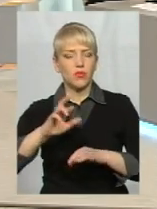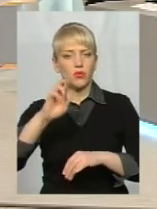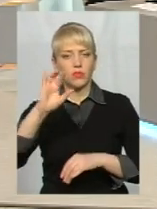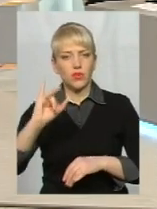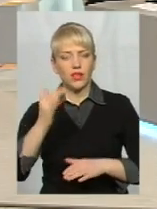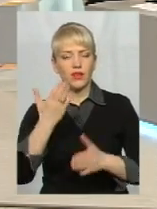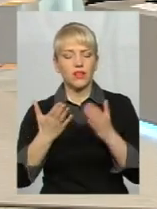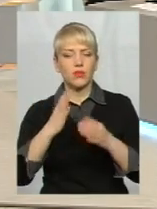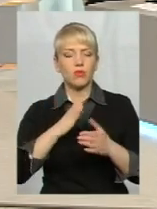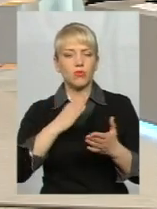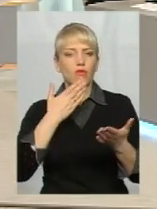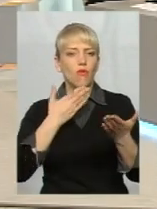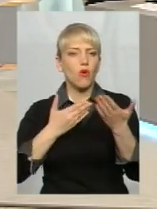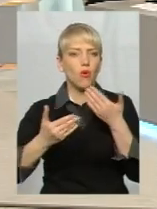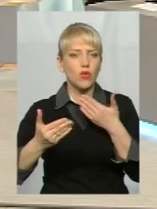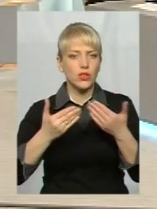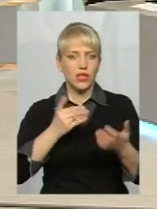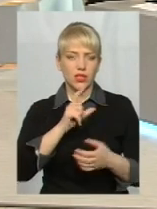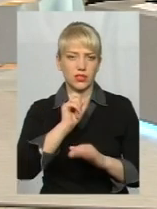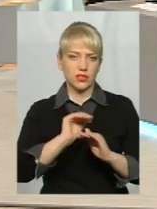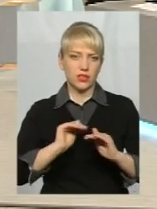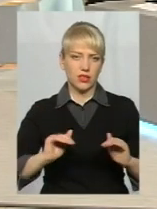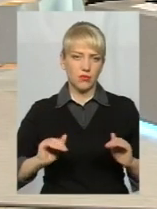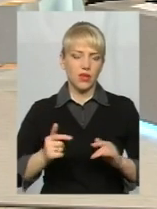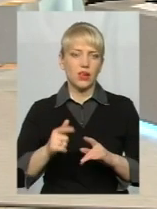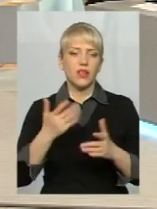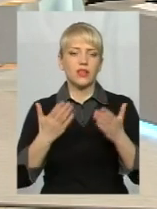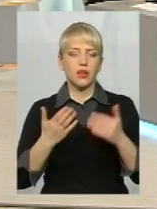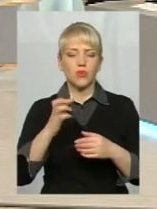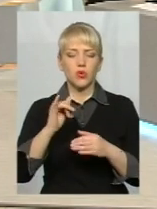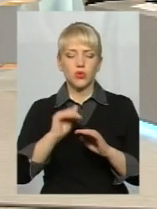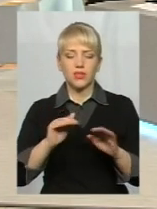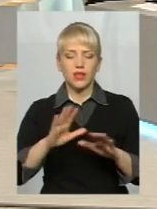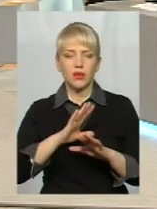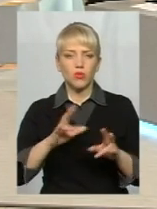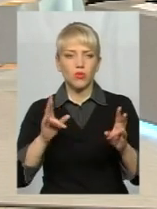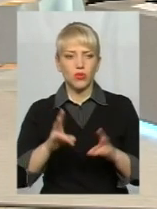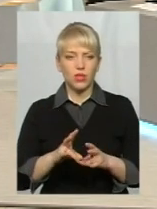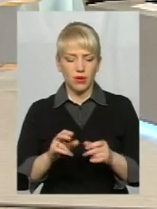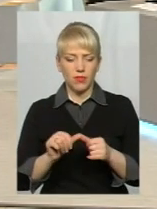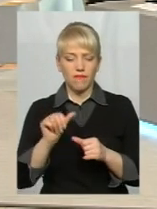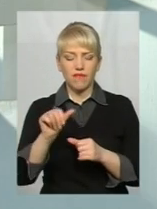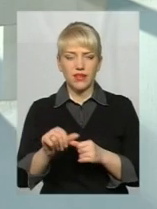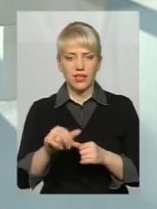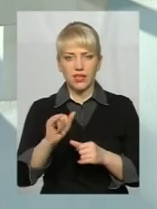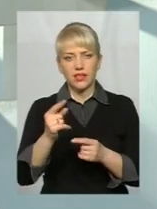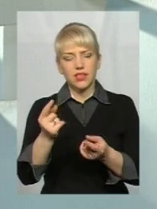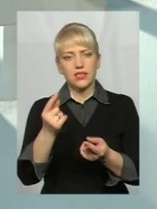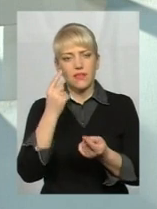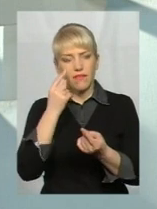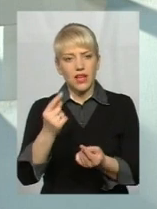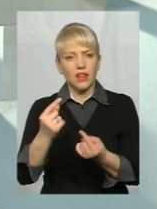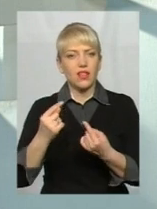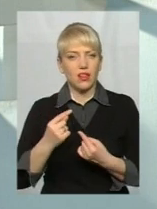контакт у батьків з дітьми, якби у дітей не було потреби виділятись і звертати на себе увагу,